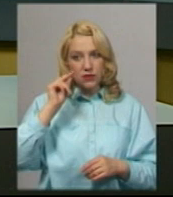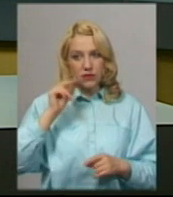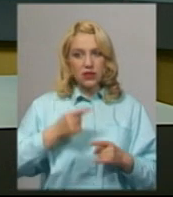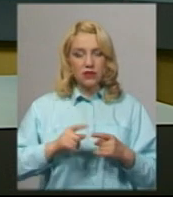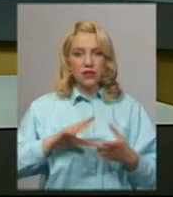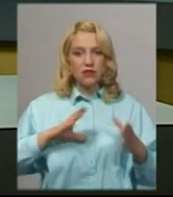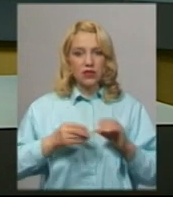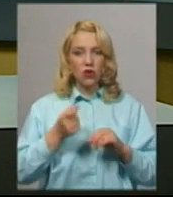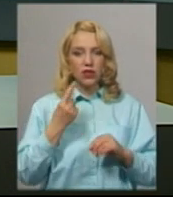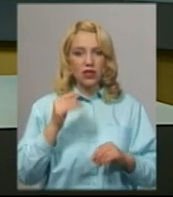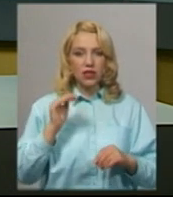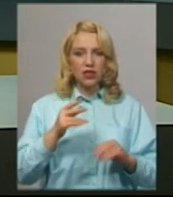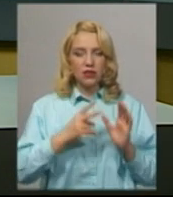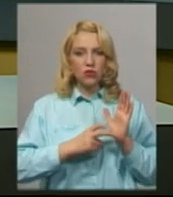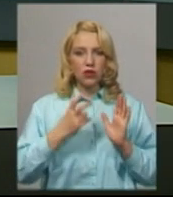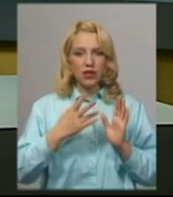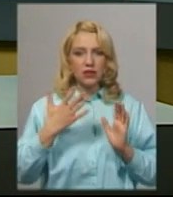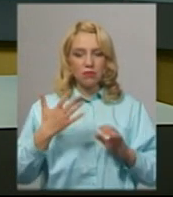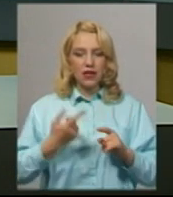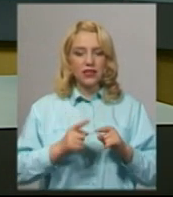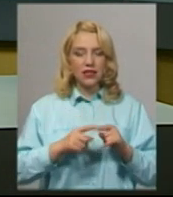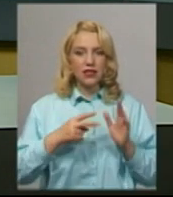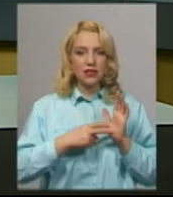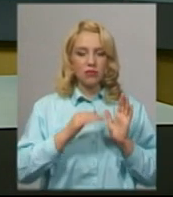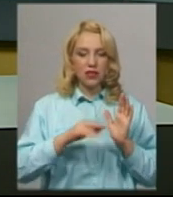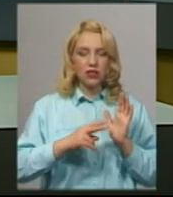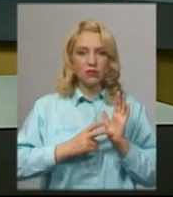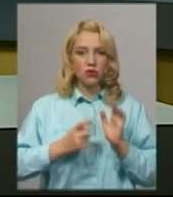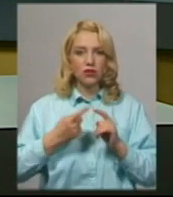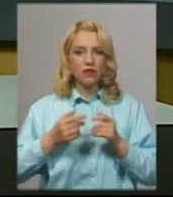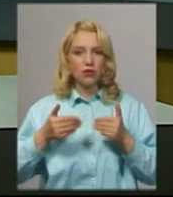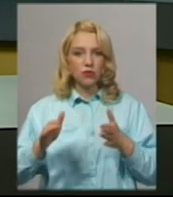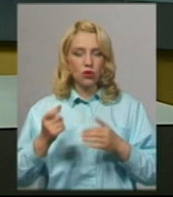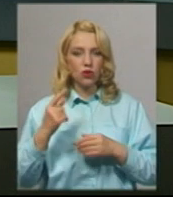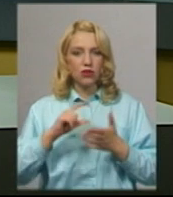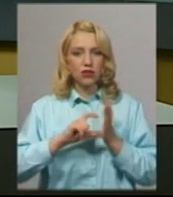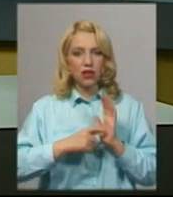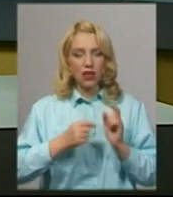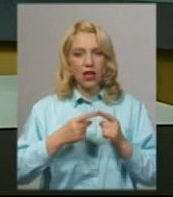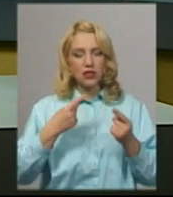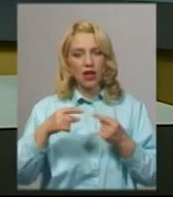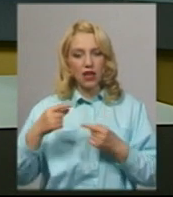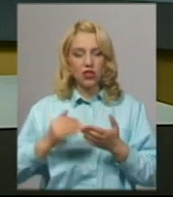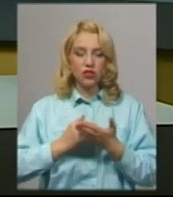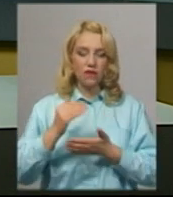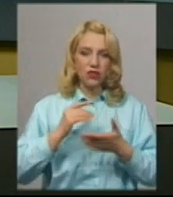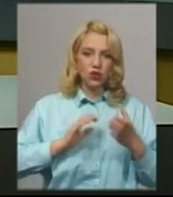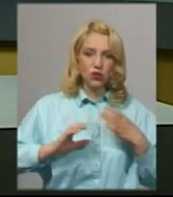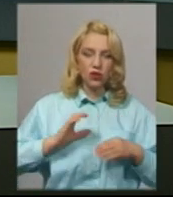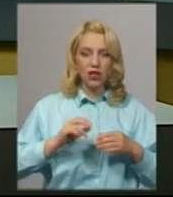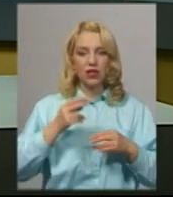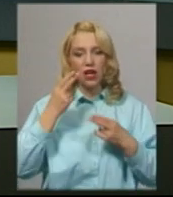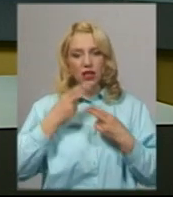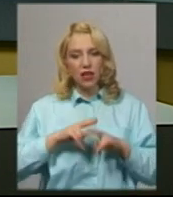тисяч 735 осіб. них 7 тисяч 700 – випускники 11 класів. Решта – студенти вишів, коледжів, технікумів,